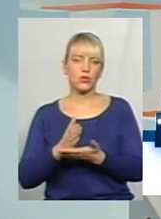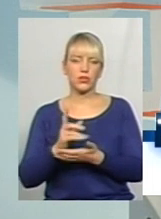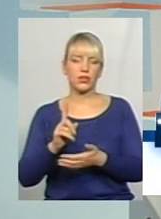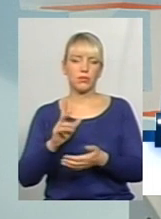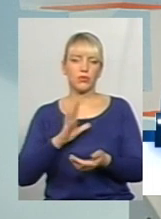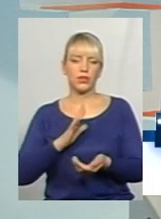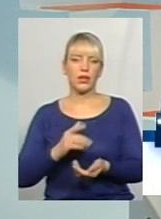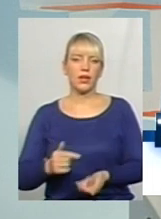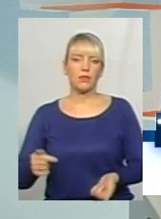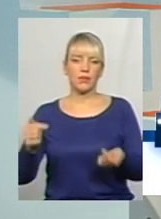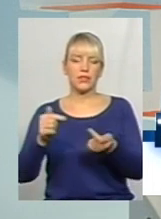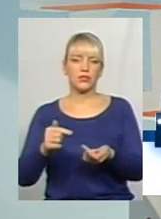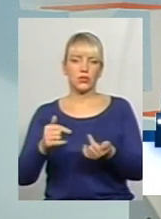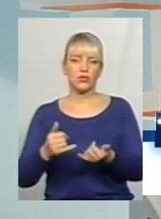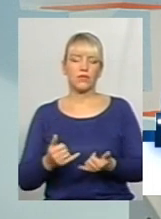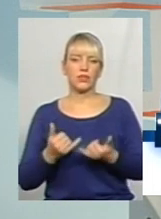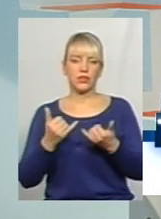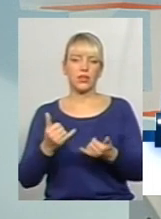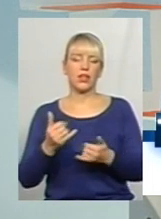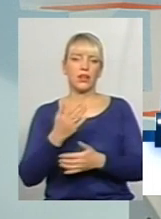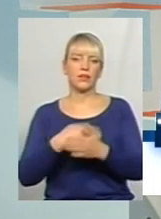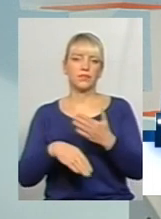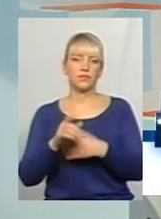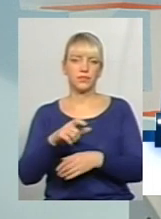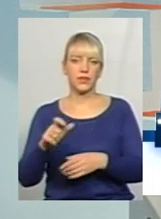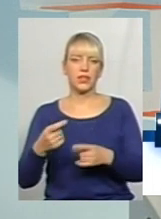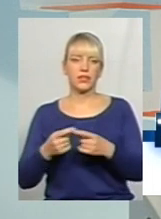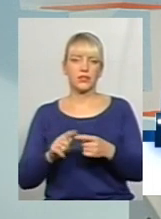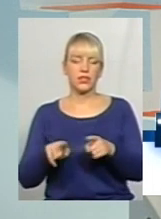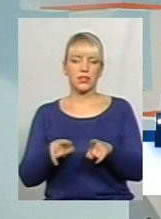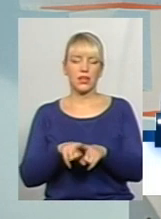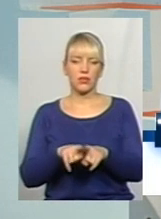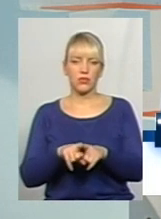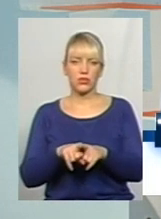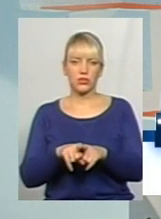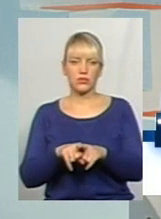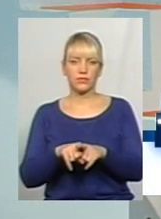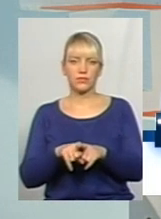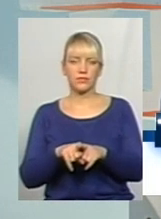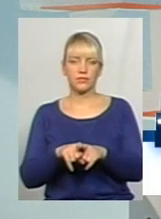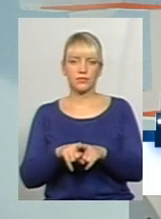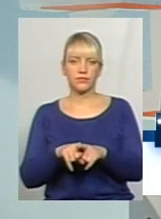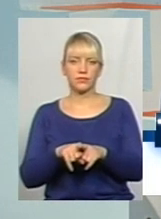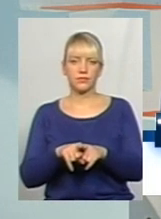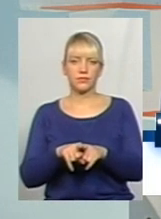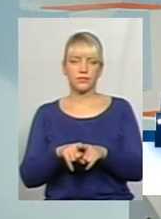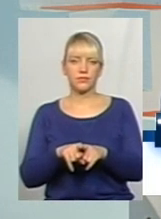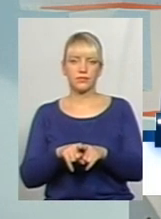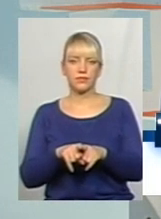пристосований для осіб з омеженими фізичними можливостями. Це також перерогатива безпосередньо